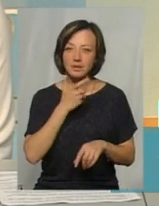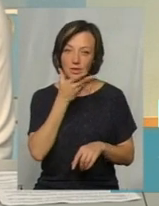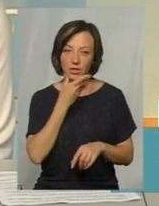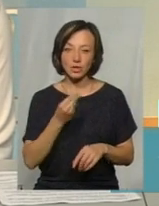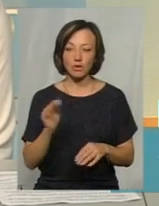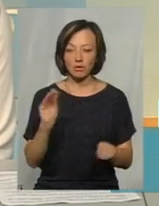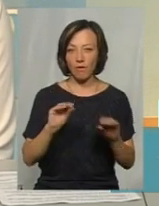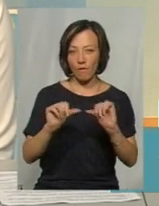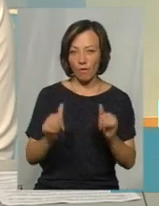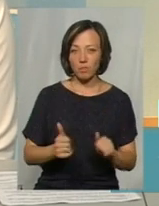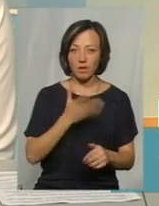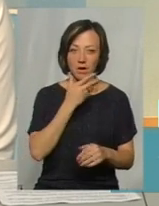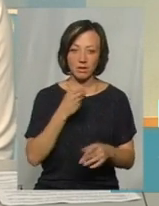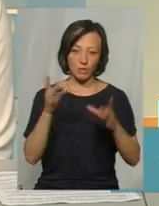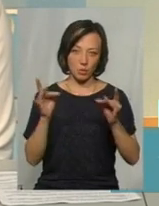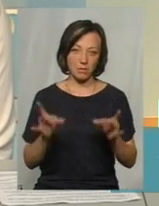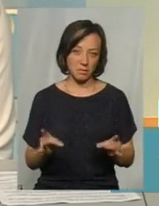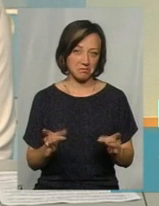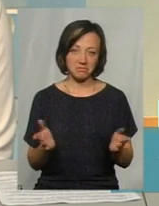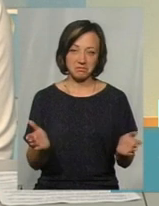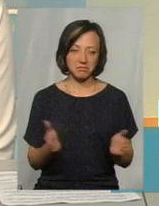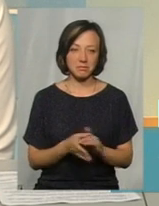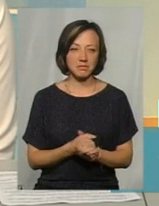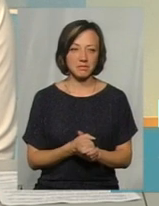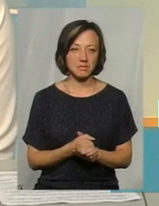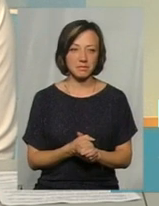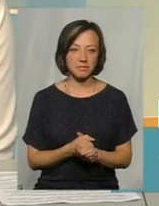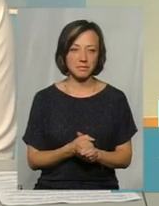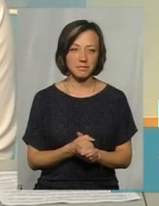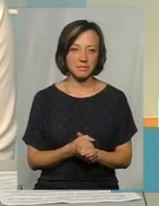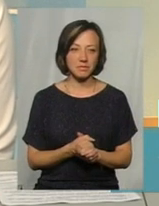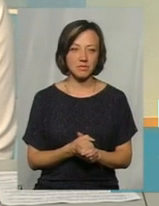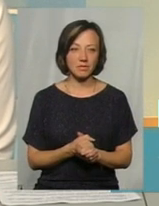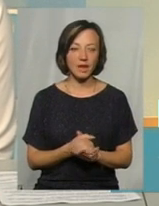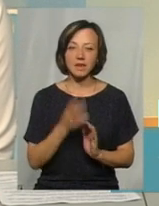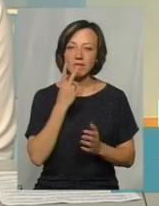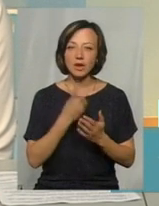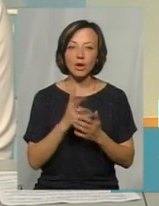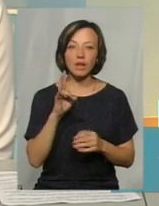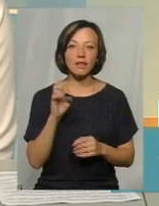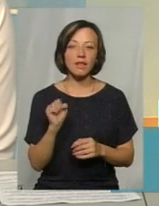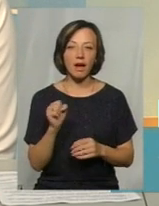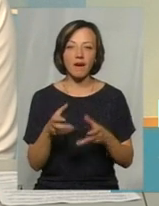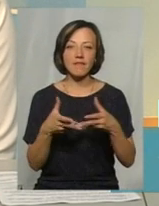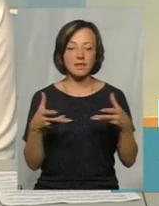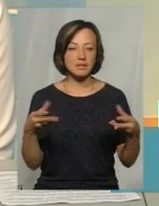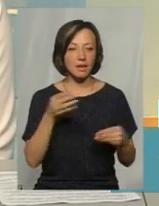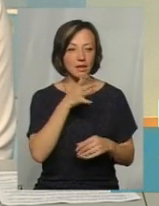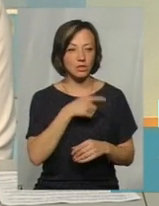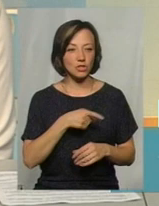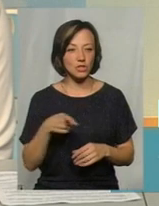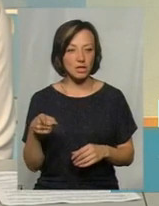оформлені, турбинки. І, зважаючи на весняний час,